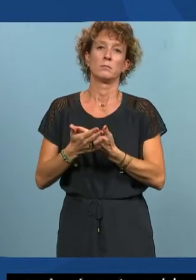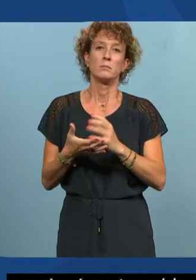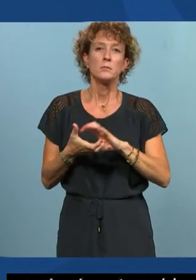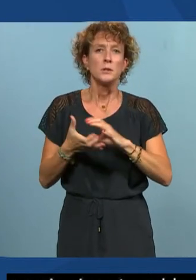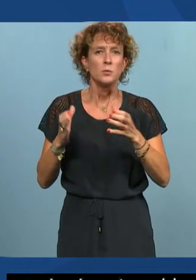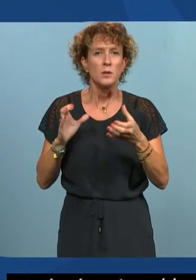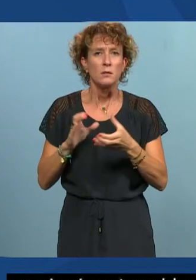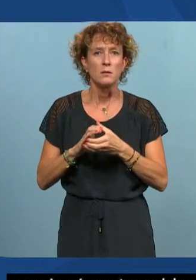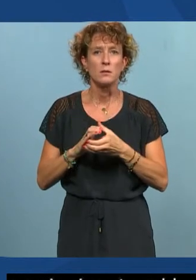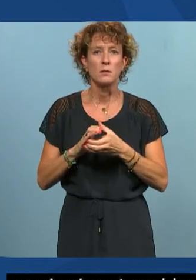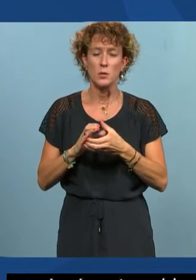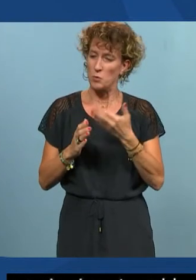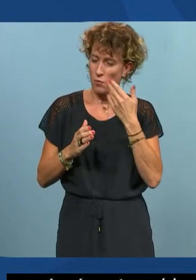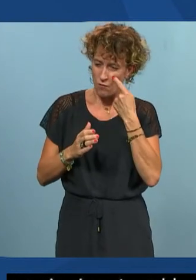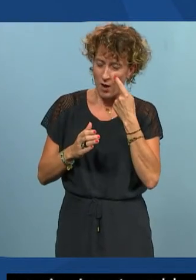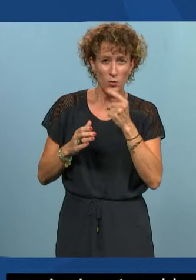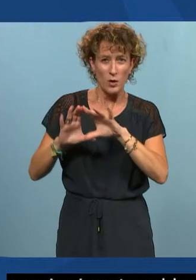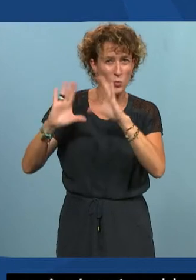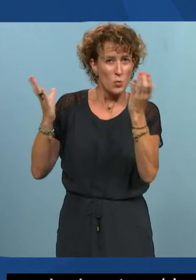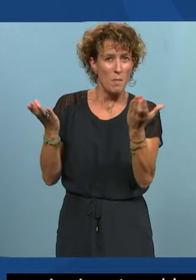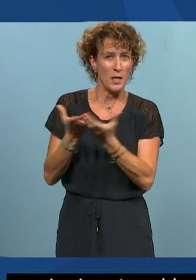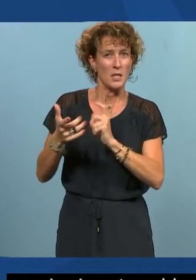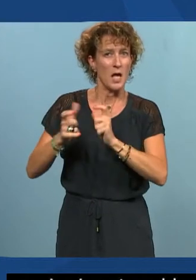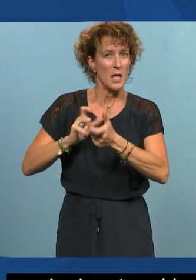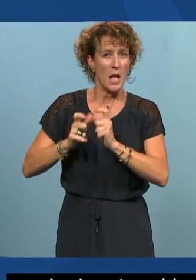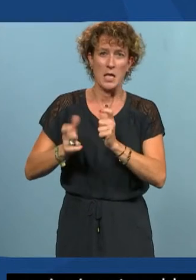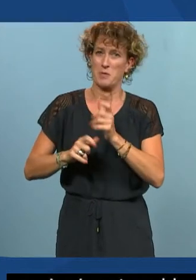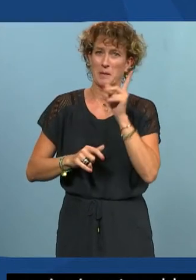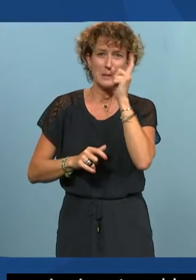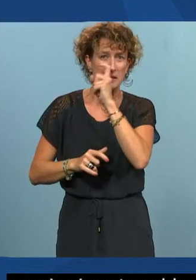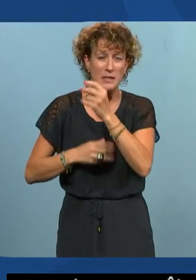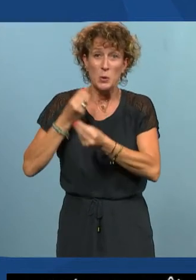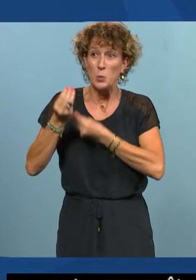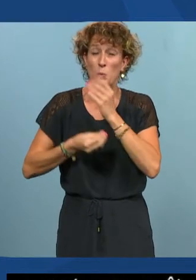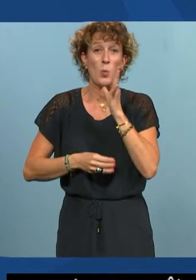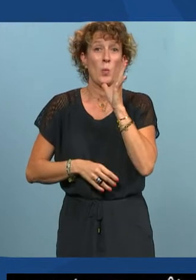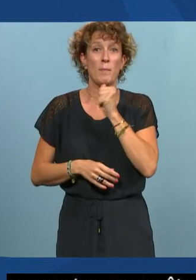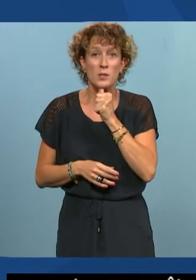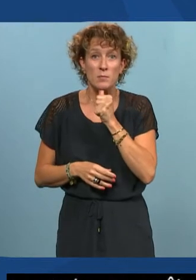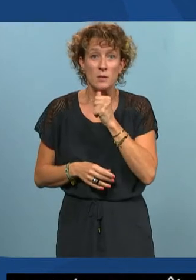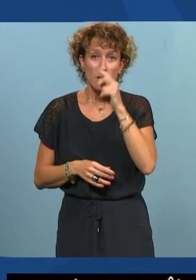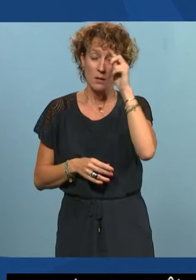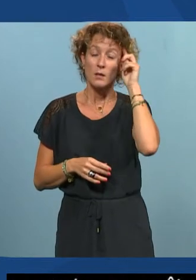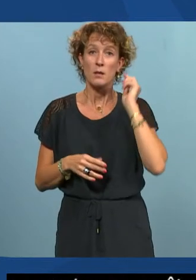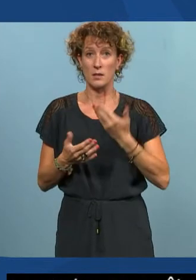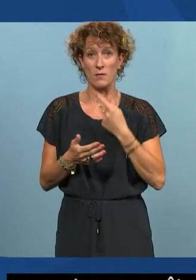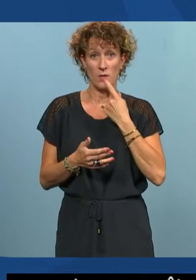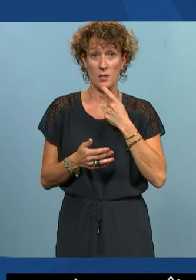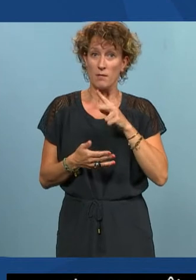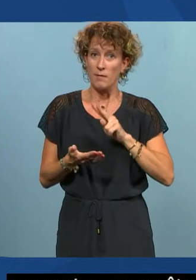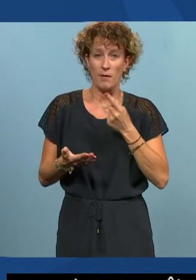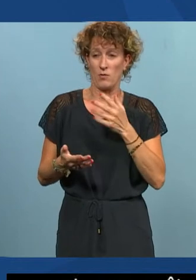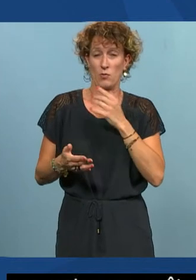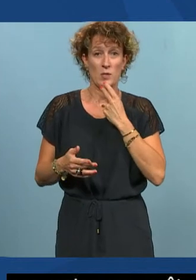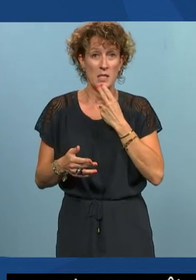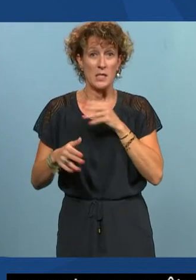on se rend compte qu'on a toute une partie d'interaction qui va être difficile. Ce pas impossible. C'est juste qu'en réalité, on va utiliser des systèmes et